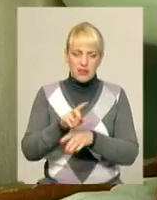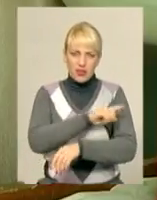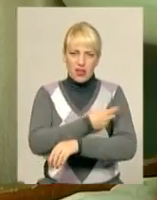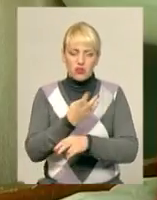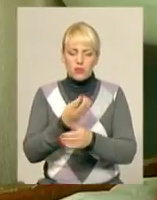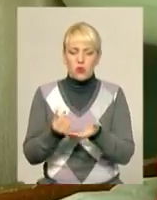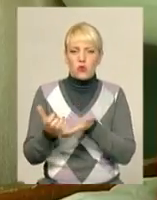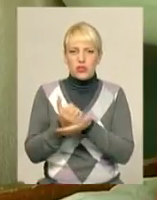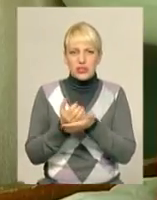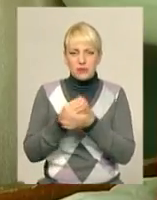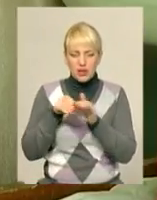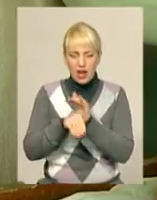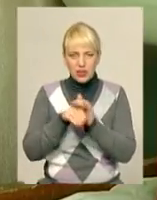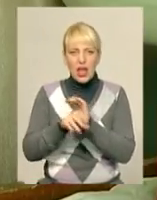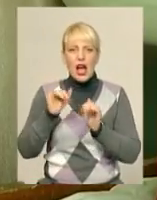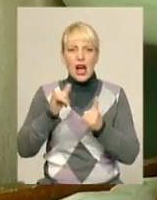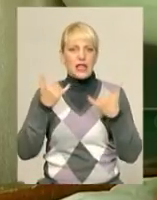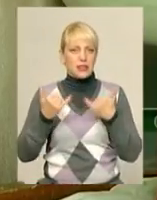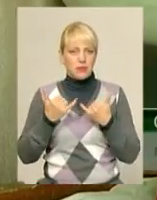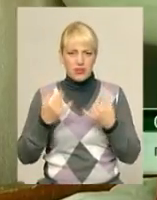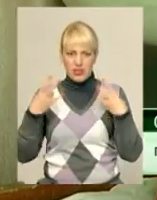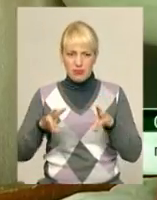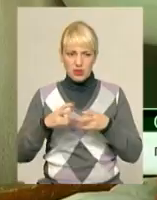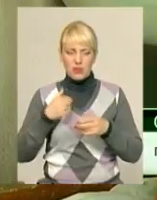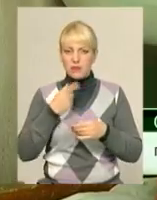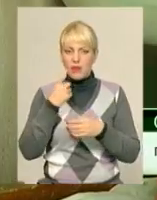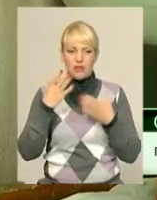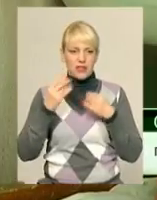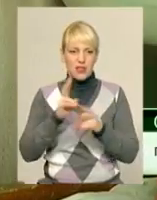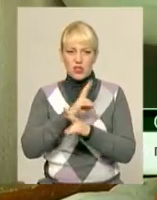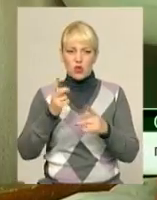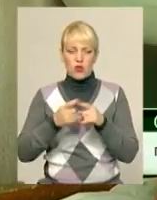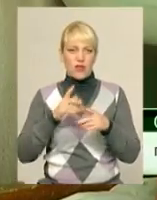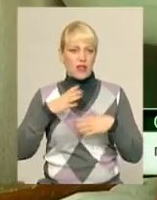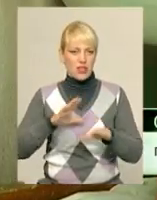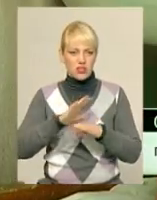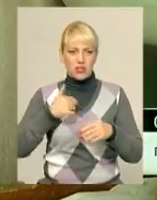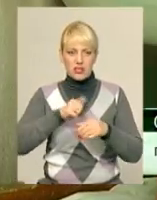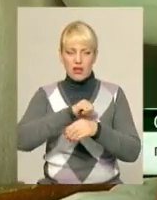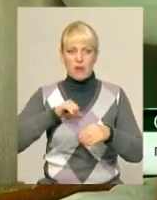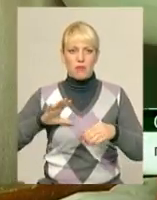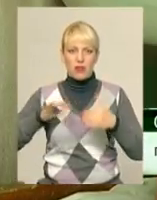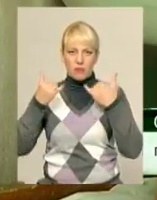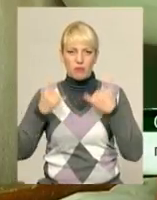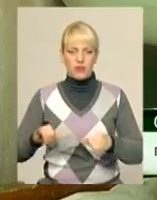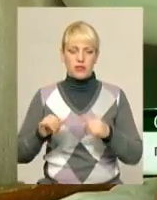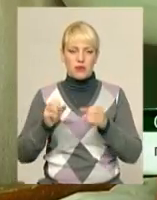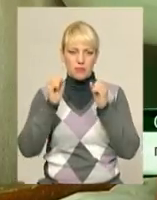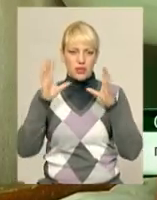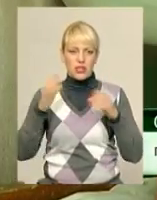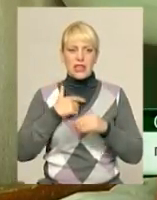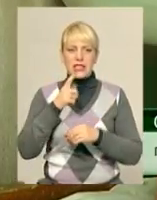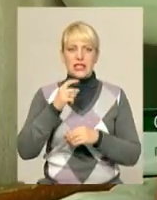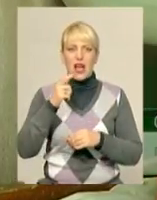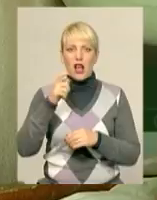Удивительно, з першого дня, ніхто цього не чекав, я сама була просто поражена за